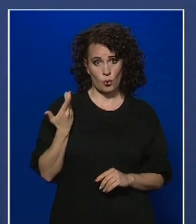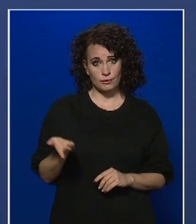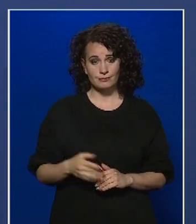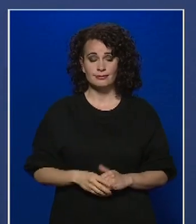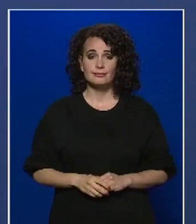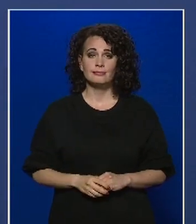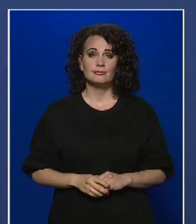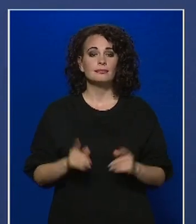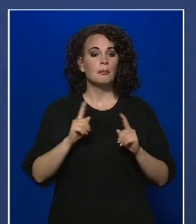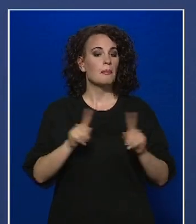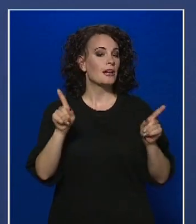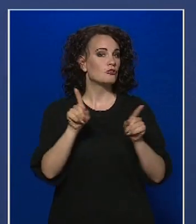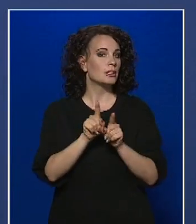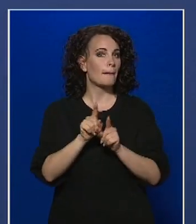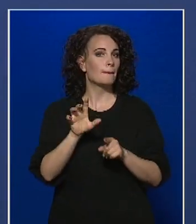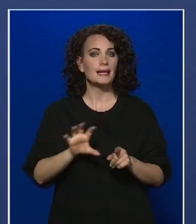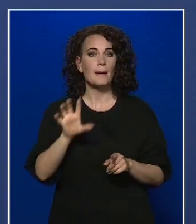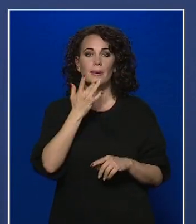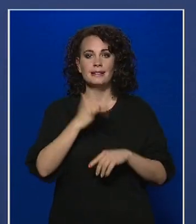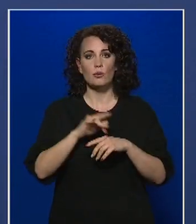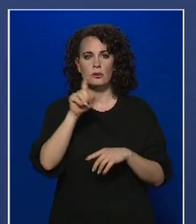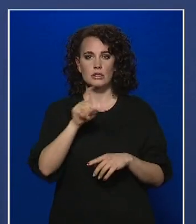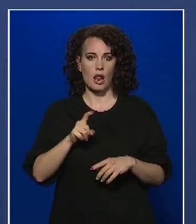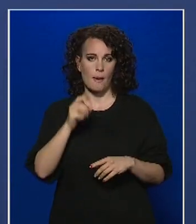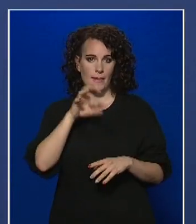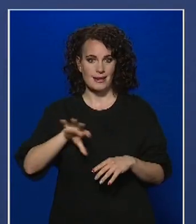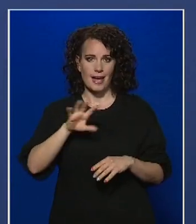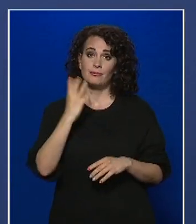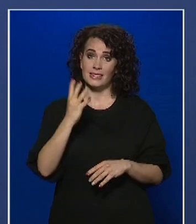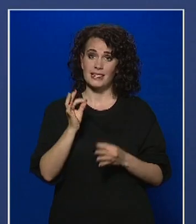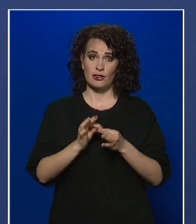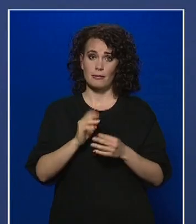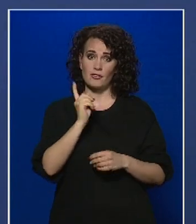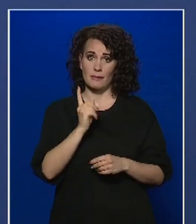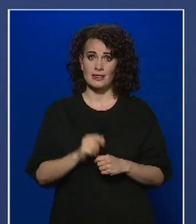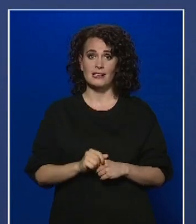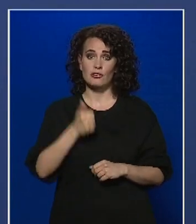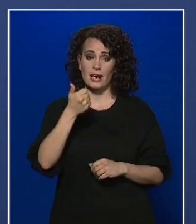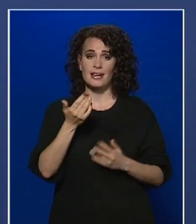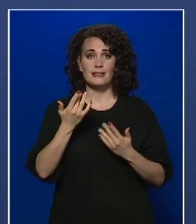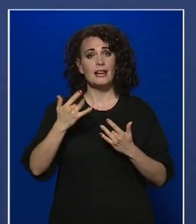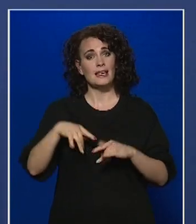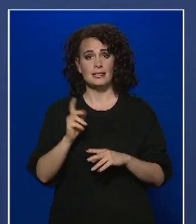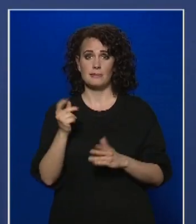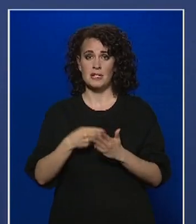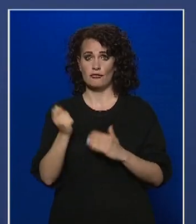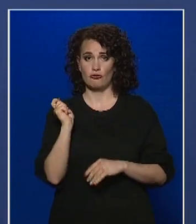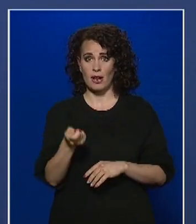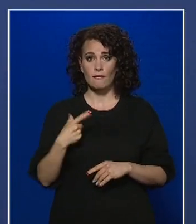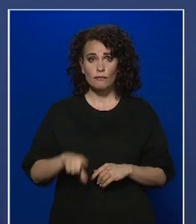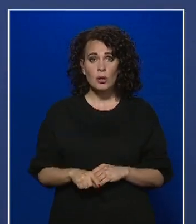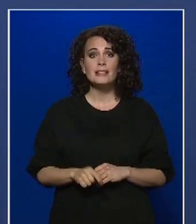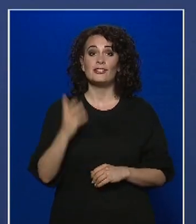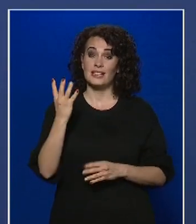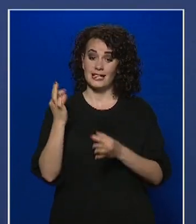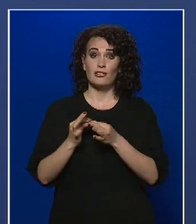Másik ilyen megyénk, Zala megye, ahol négy esetben figyelmeztetést, egy esetben helyszíni bírságot, míg négy esetben